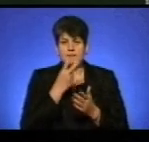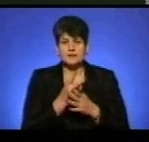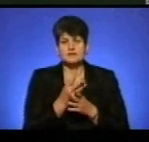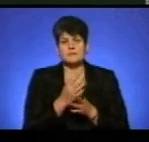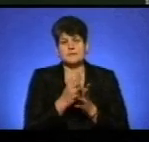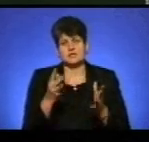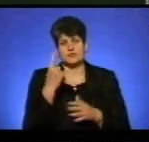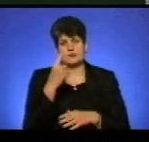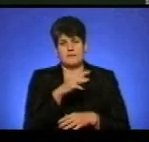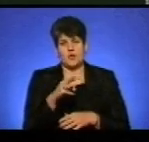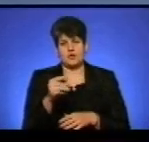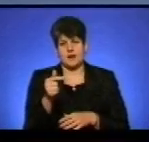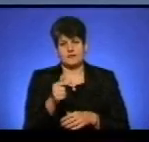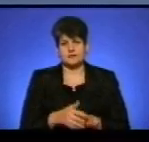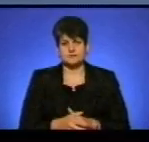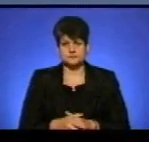понад мільйон гривень.